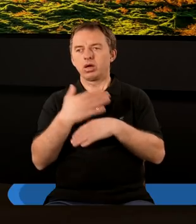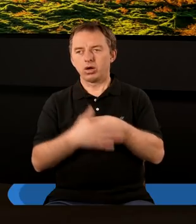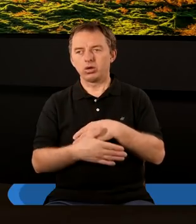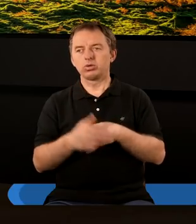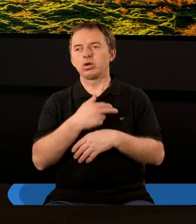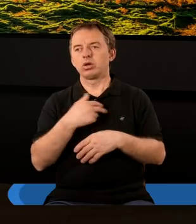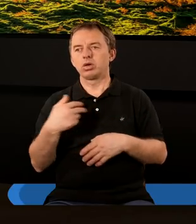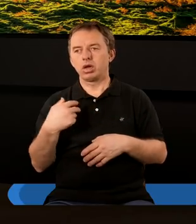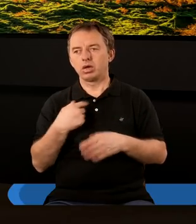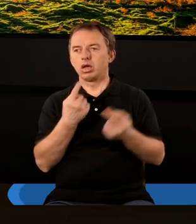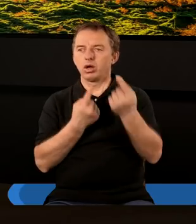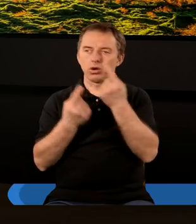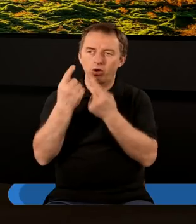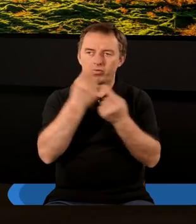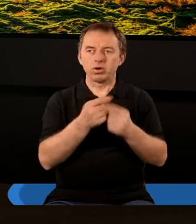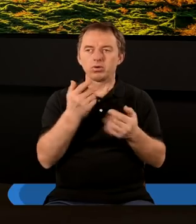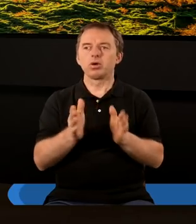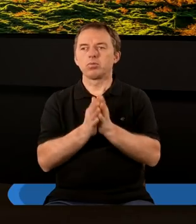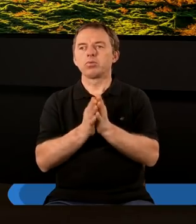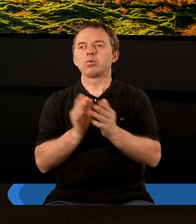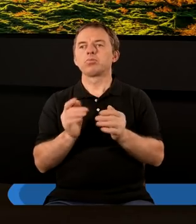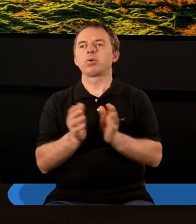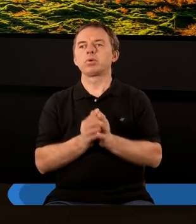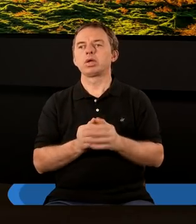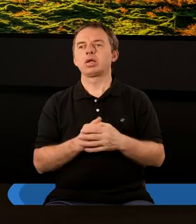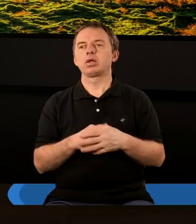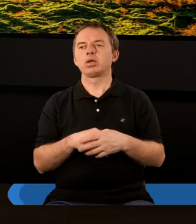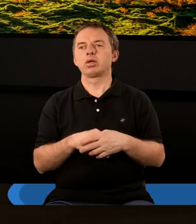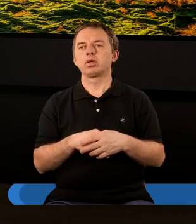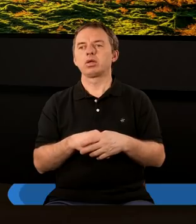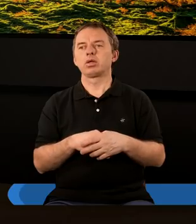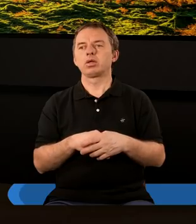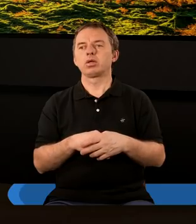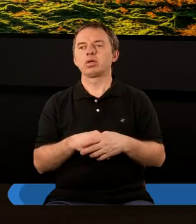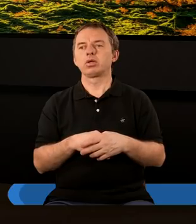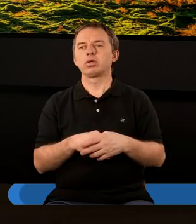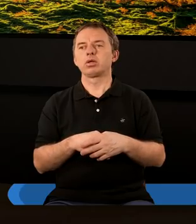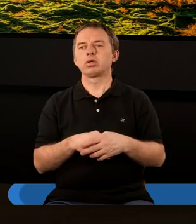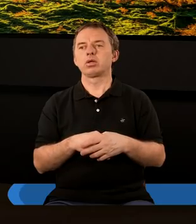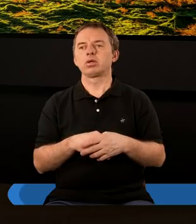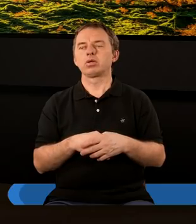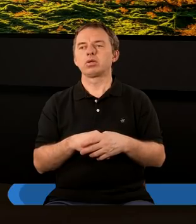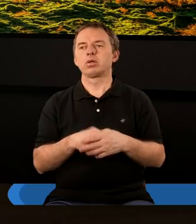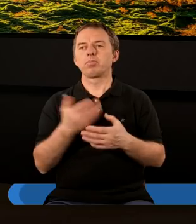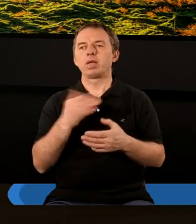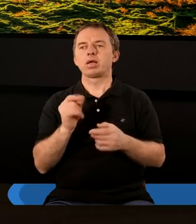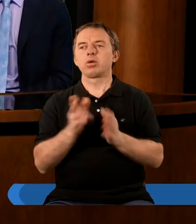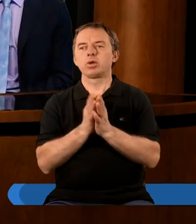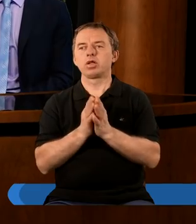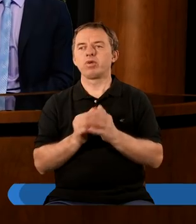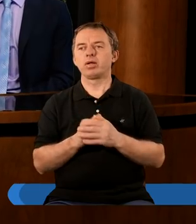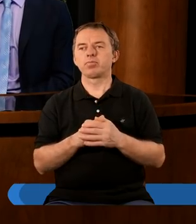Kończąc nasze rozważanie, to będę się, chcę, żebyśmy się pomodlili. Mogę Cię prosić o modlitwę. Możesz.